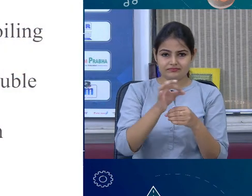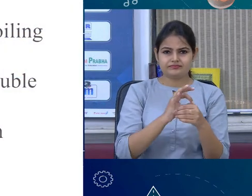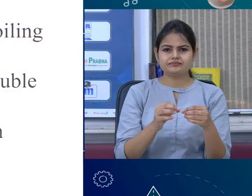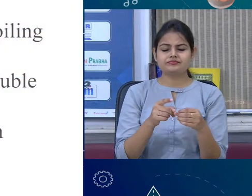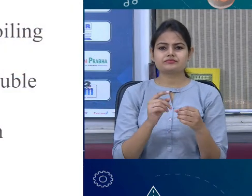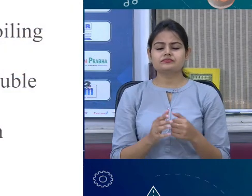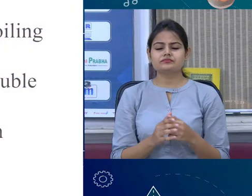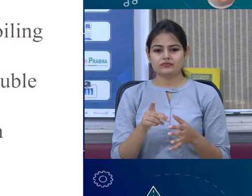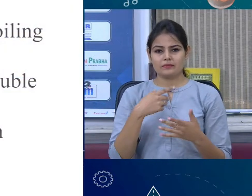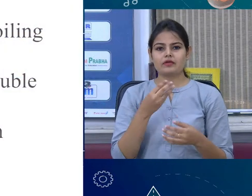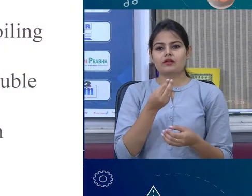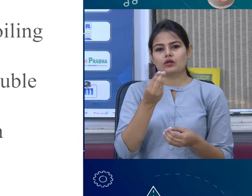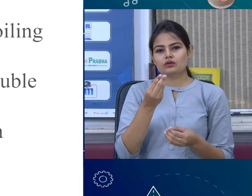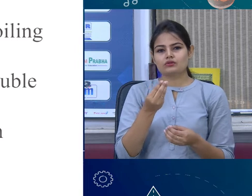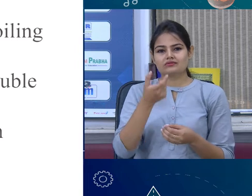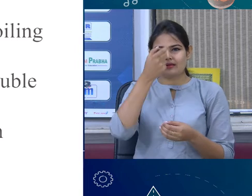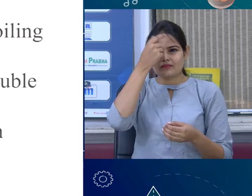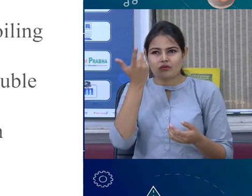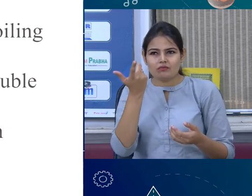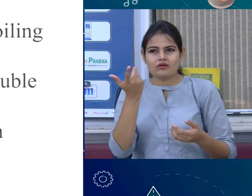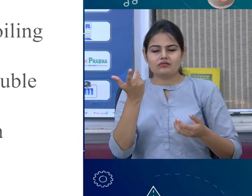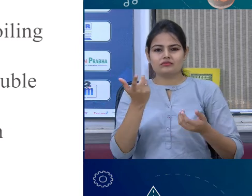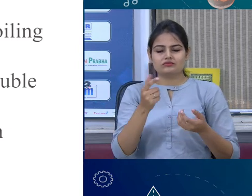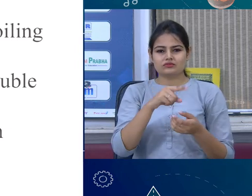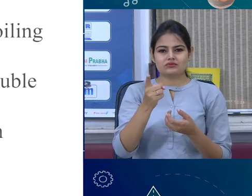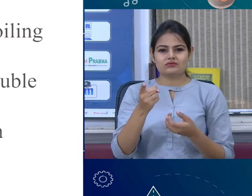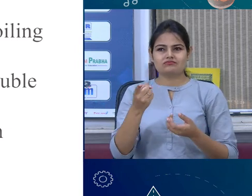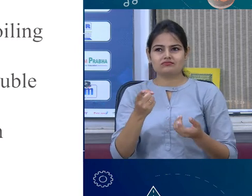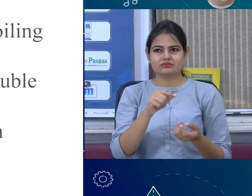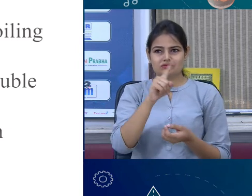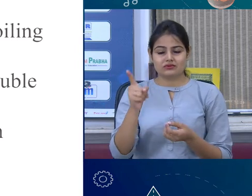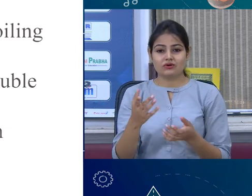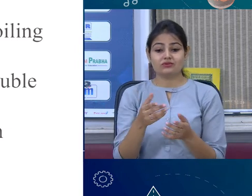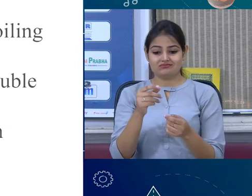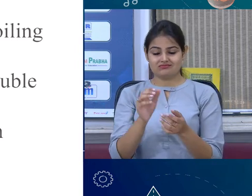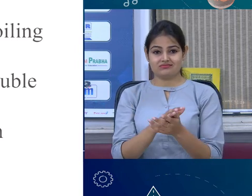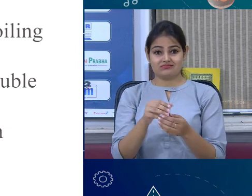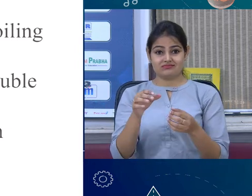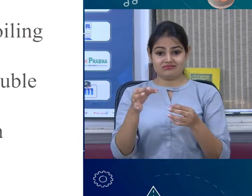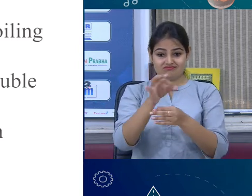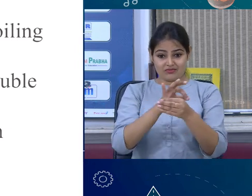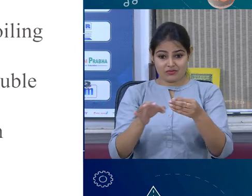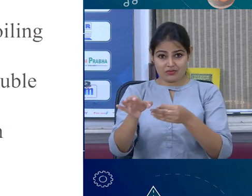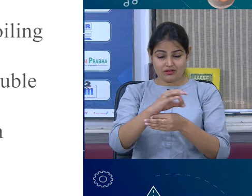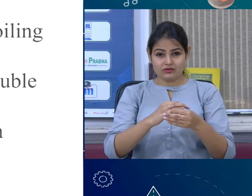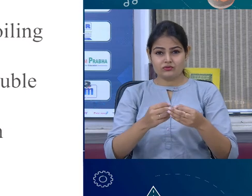एनी कंपांट कि करते हैं क्योंक लड़री उपटे तीन या चाराँ मिनट का इसपंद है